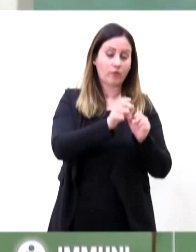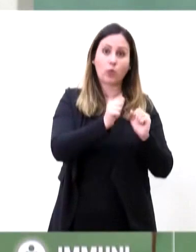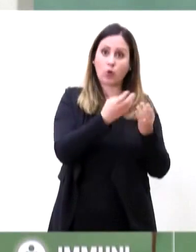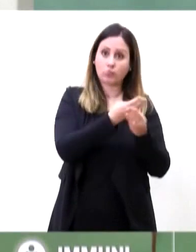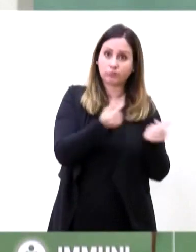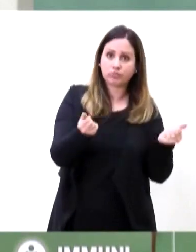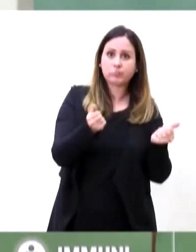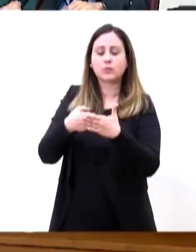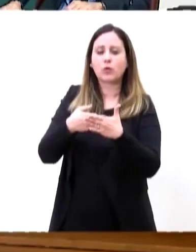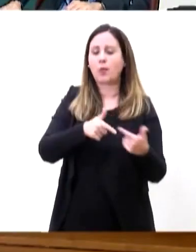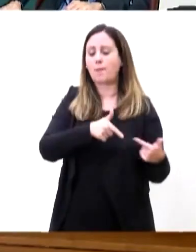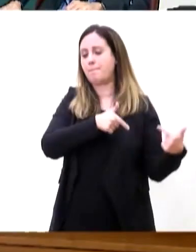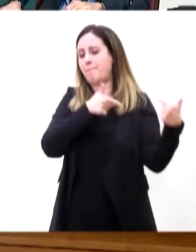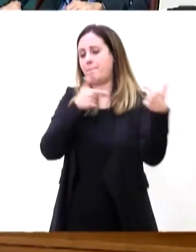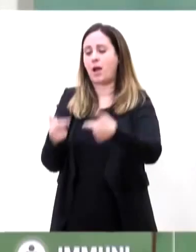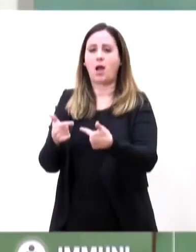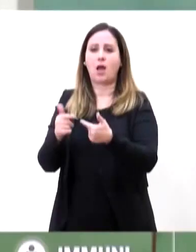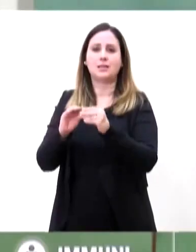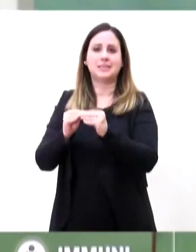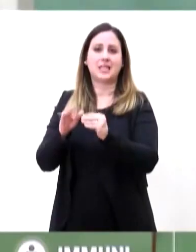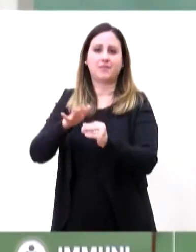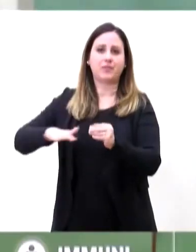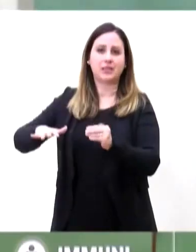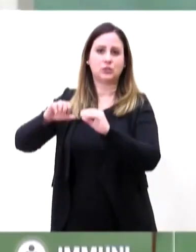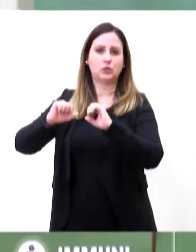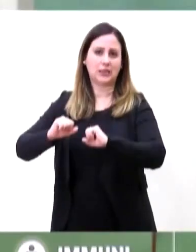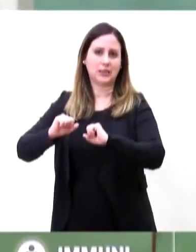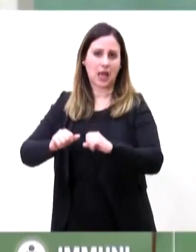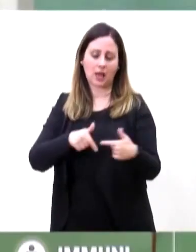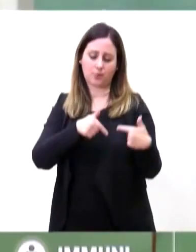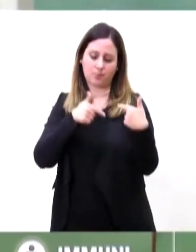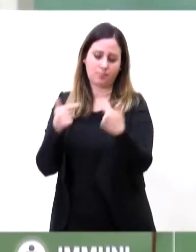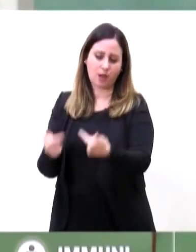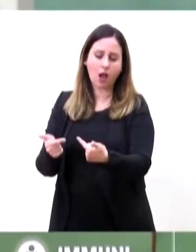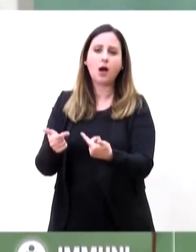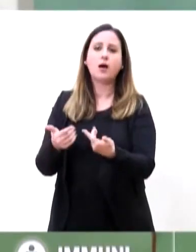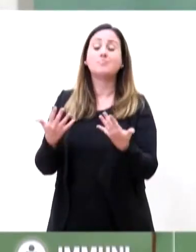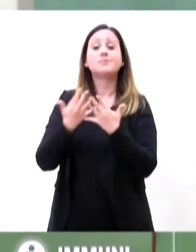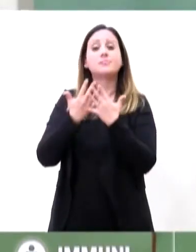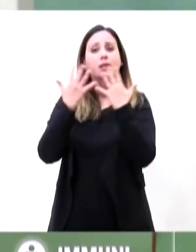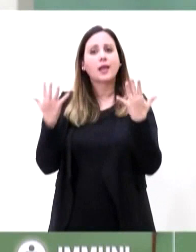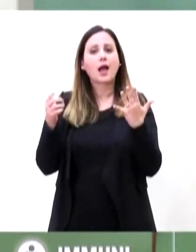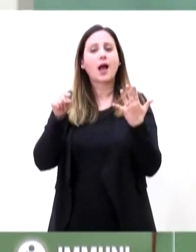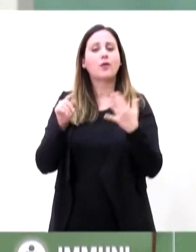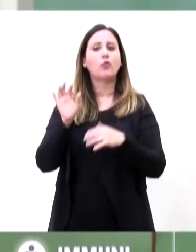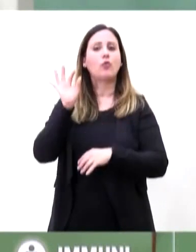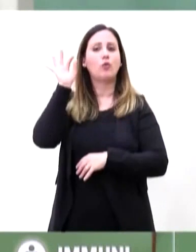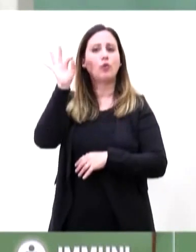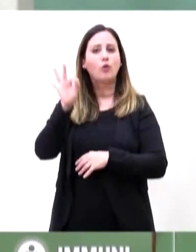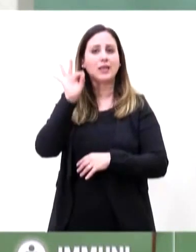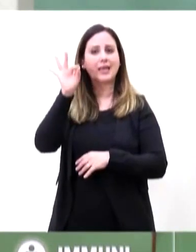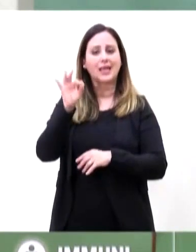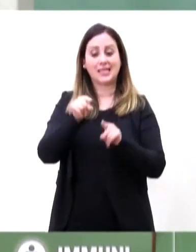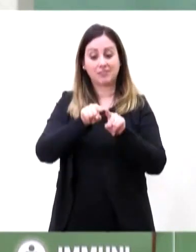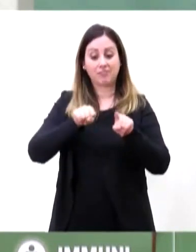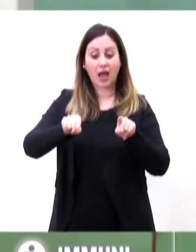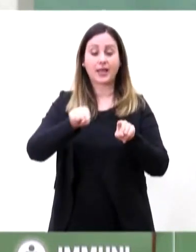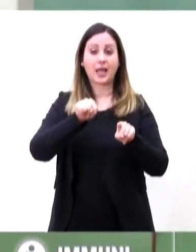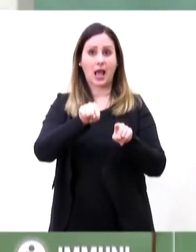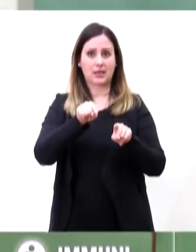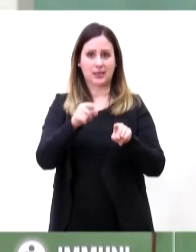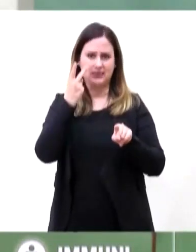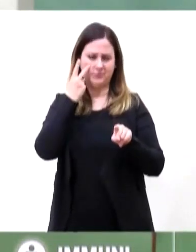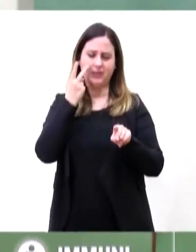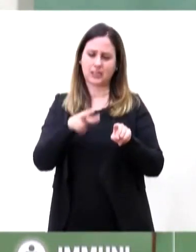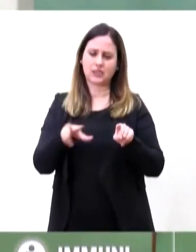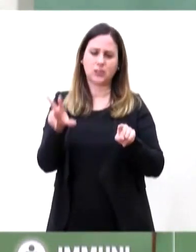attualmente circolante. L'altro dato, per quanto riguarda la variante inglese, il dato positivo che sottolinea ancora una volta quanto ha detto il